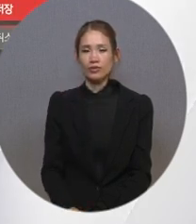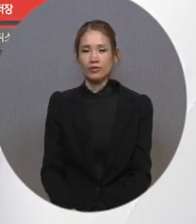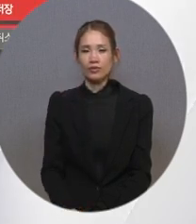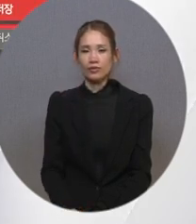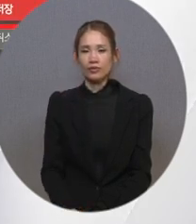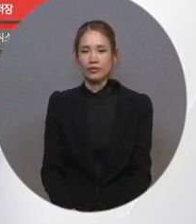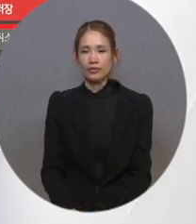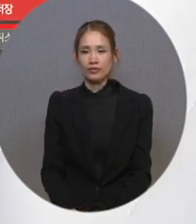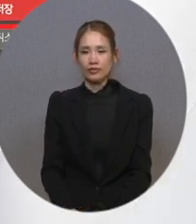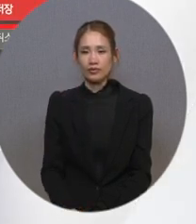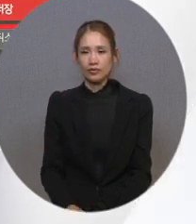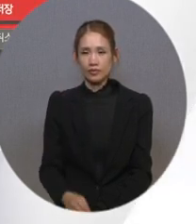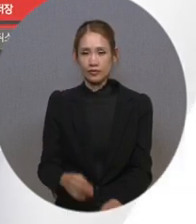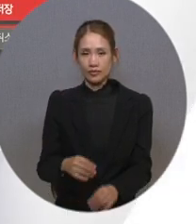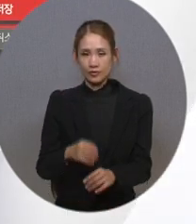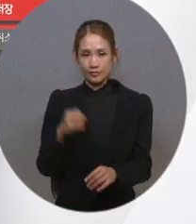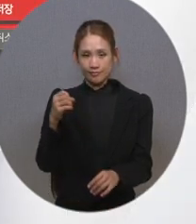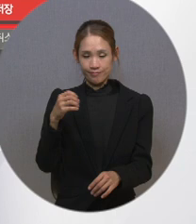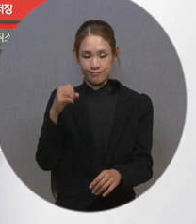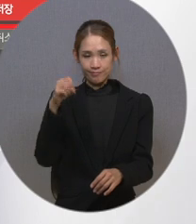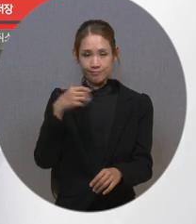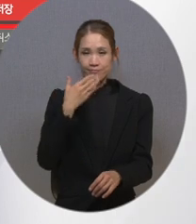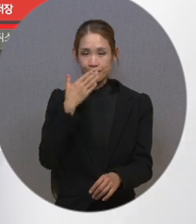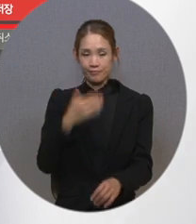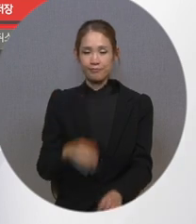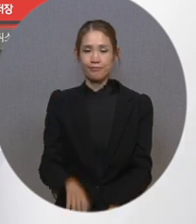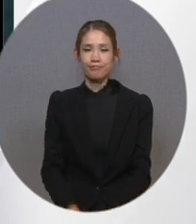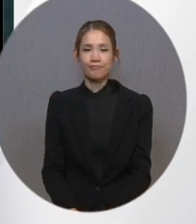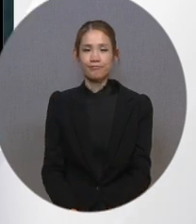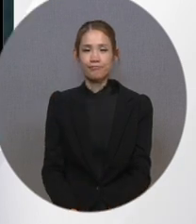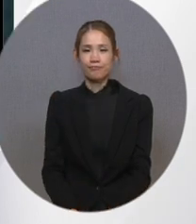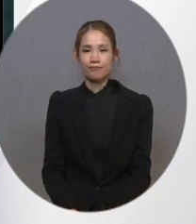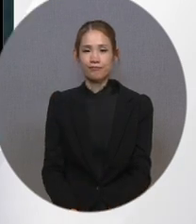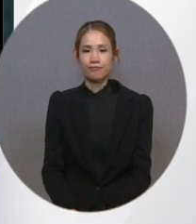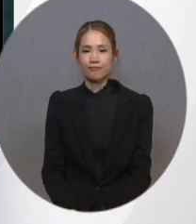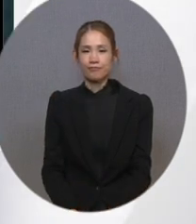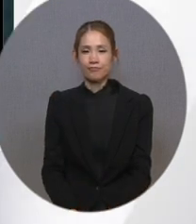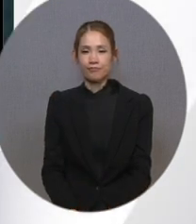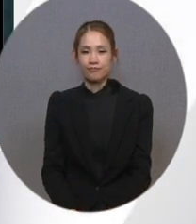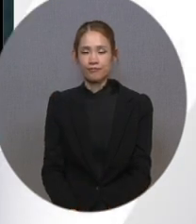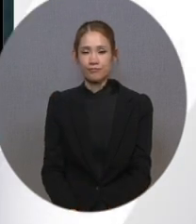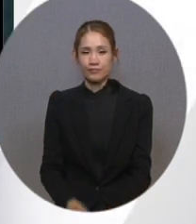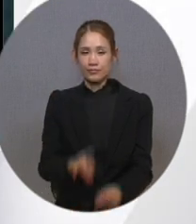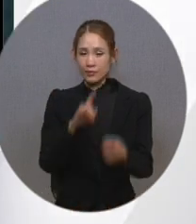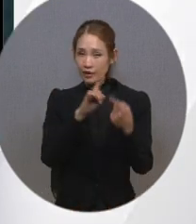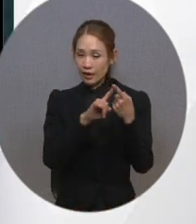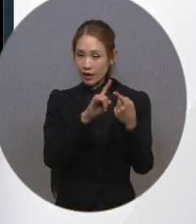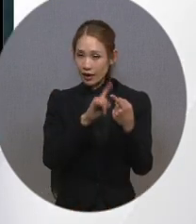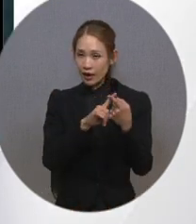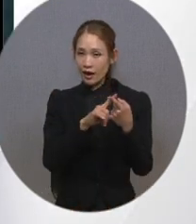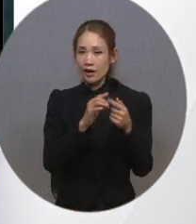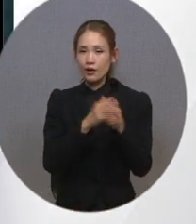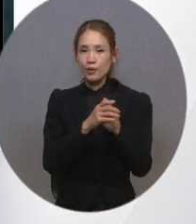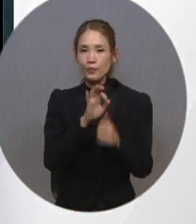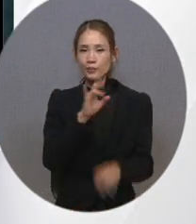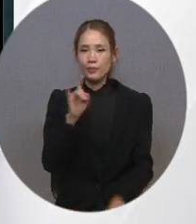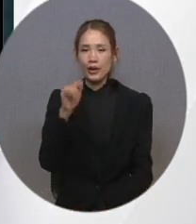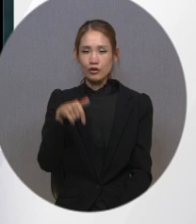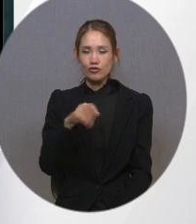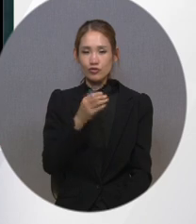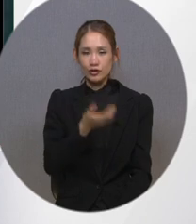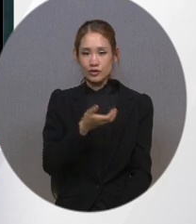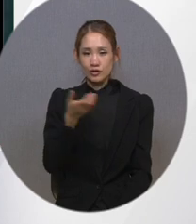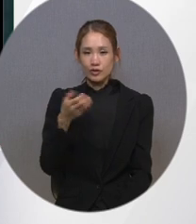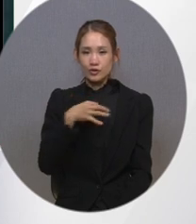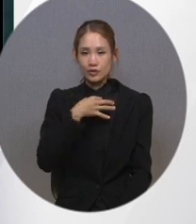음성 안내 기능을 켤 수 있습니다. 음성 안내 기능이 켜진 상태에서 메뉴 이동 음성 안내